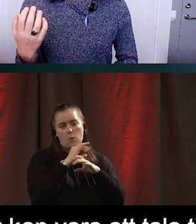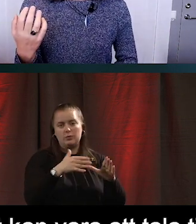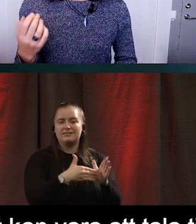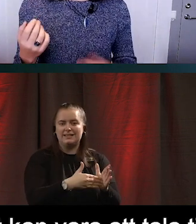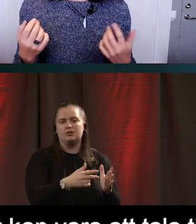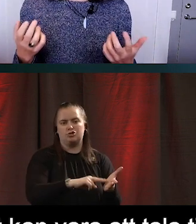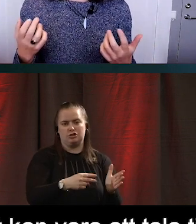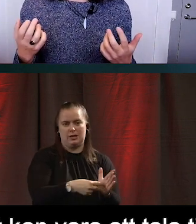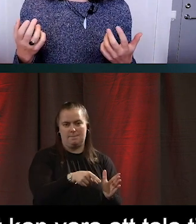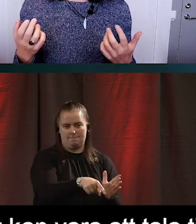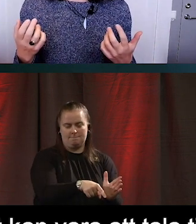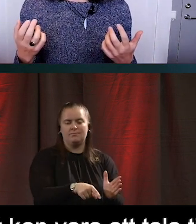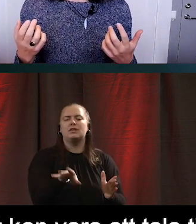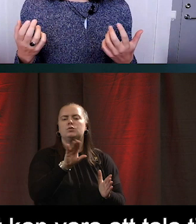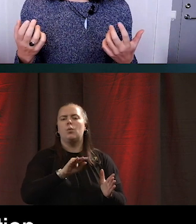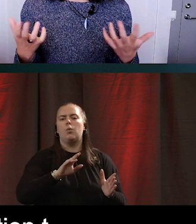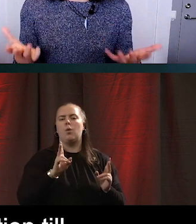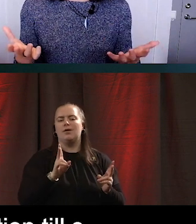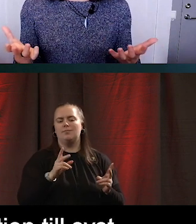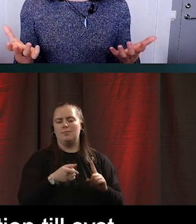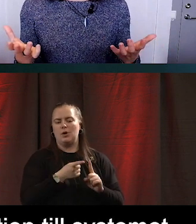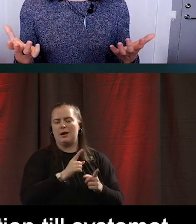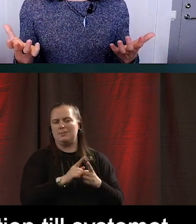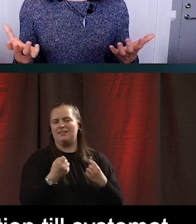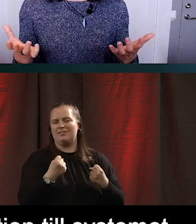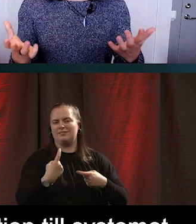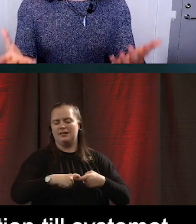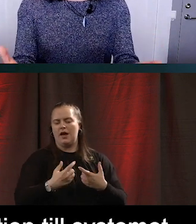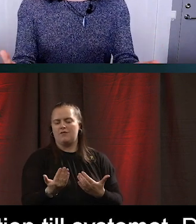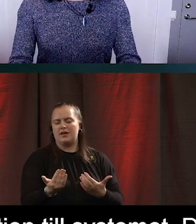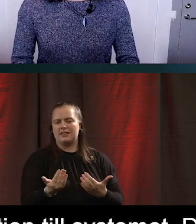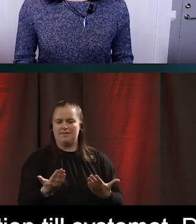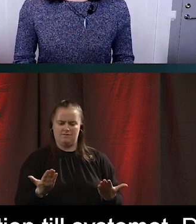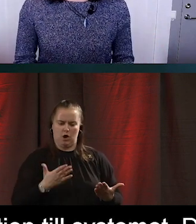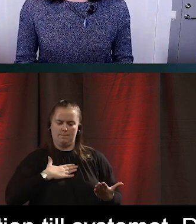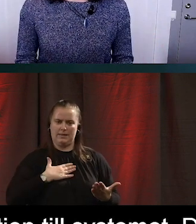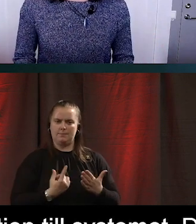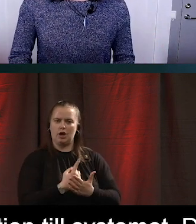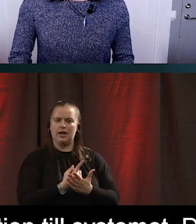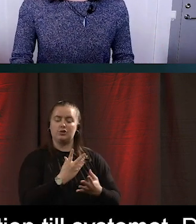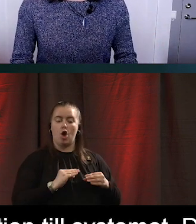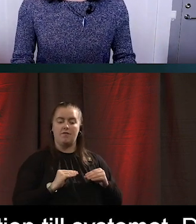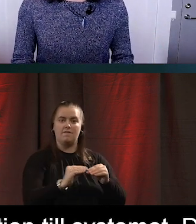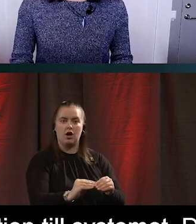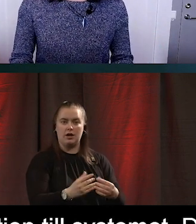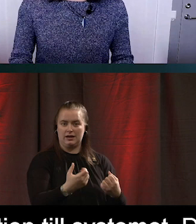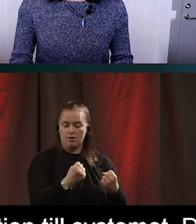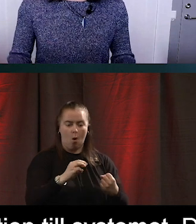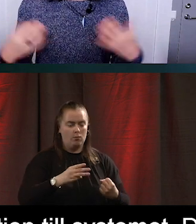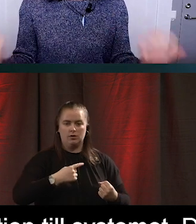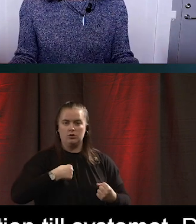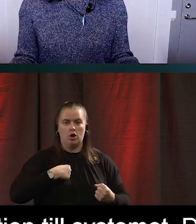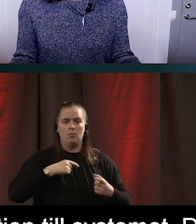spela roll med förväntningar på vad folk har för möjlighet att överföra kraft till exempel. Någon som inte kan lyfta sina